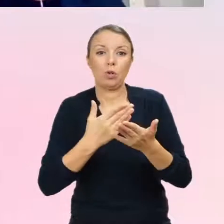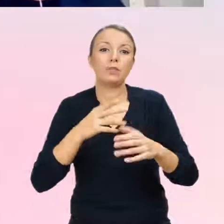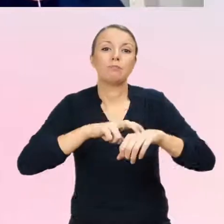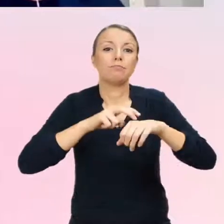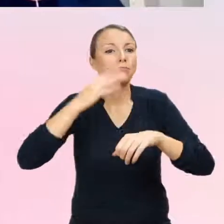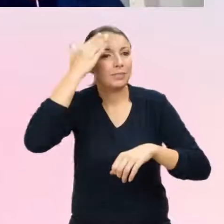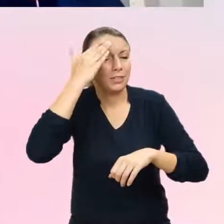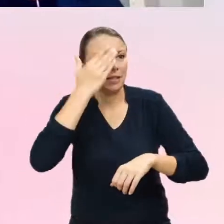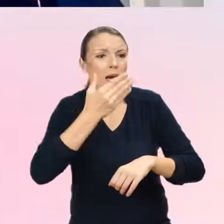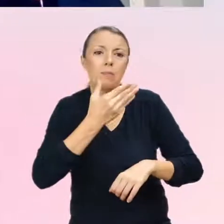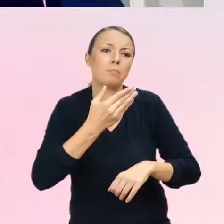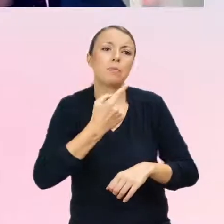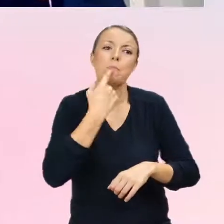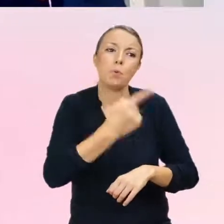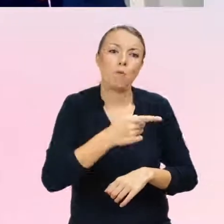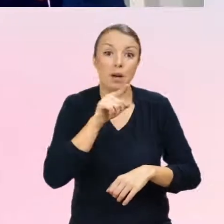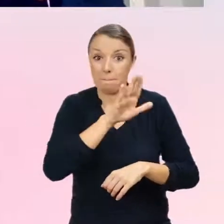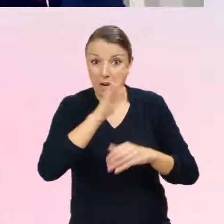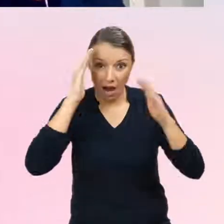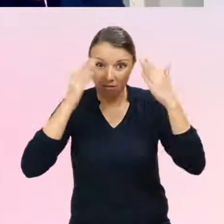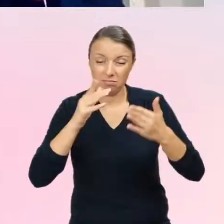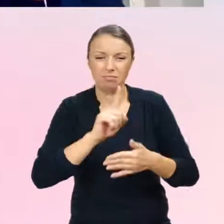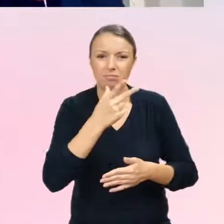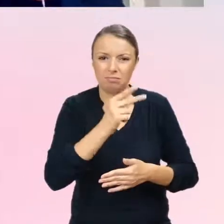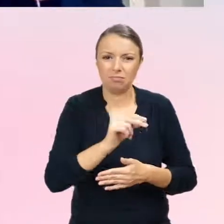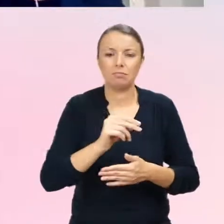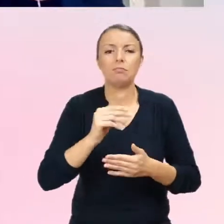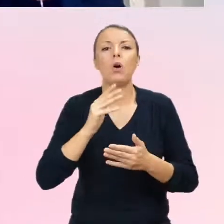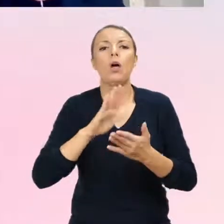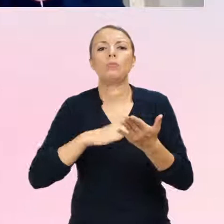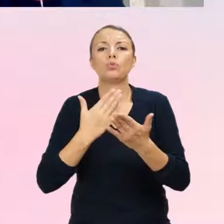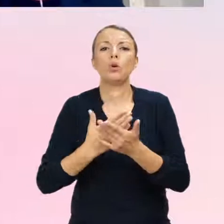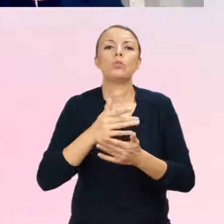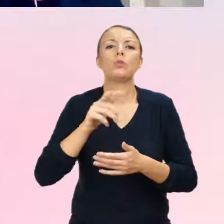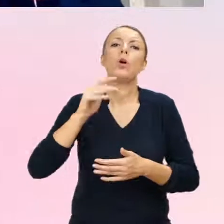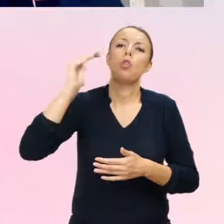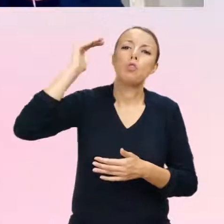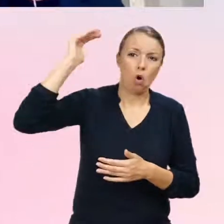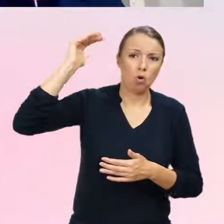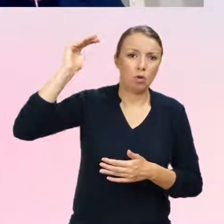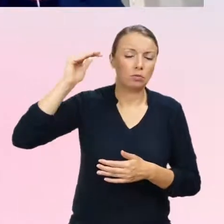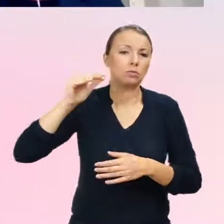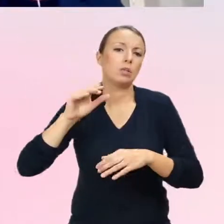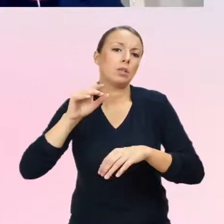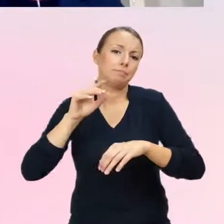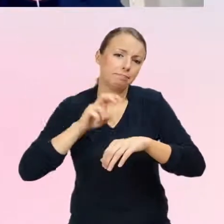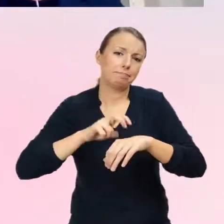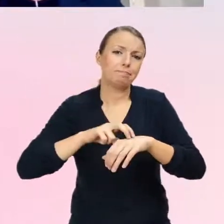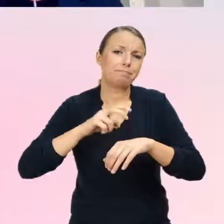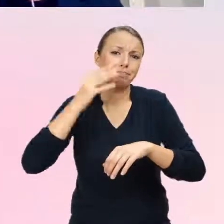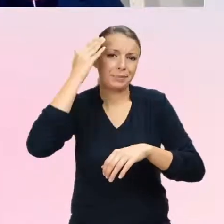psychiatra dorosłych, bo na przykład zatrzyma się psychiatra jedynie na stwierdzeniu zaburzeń z kręgu